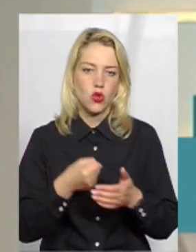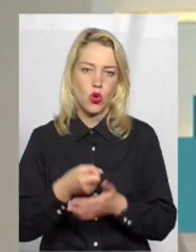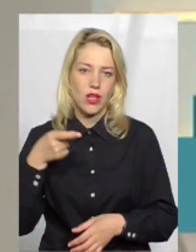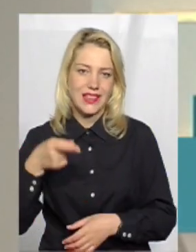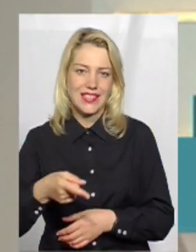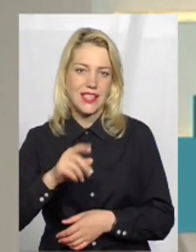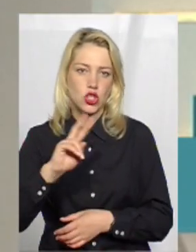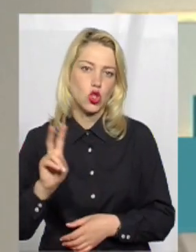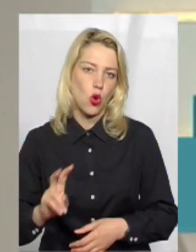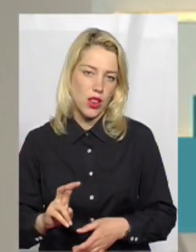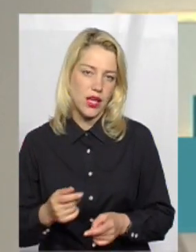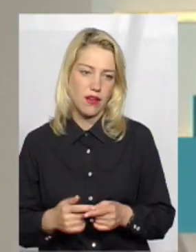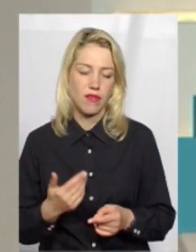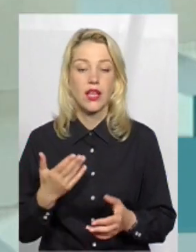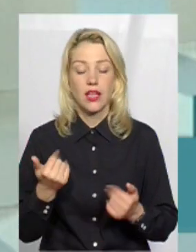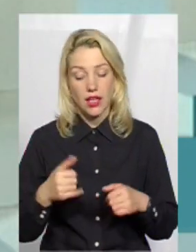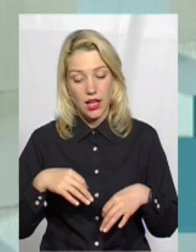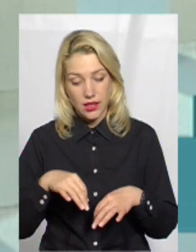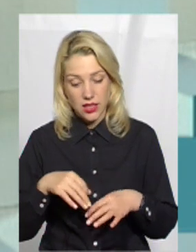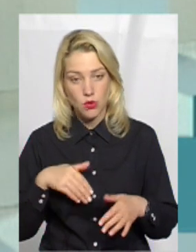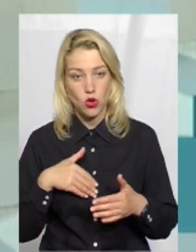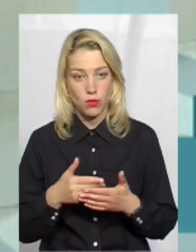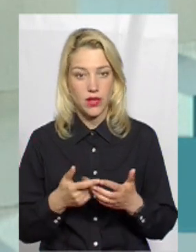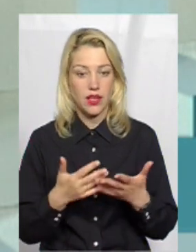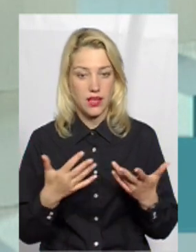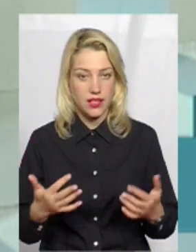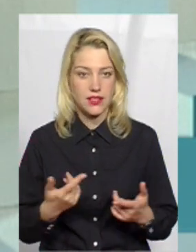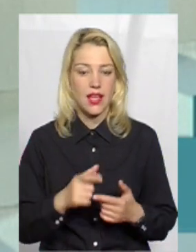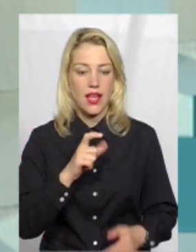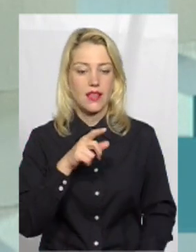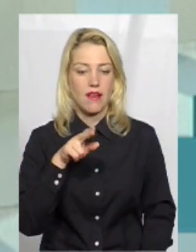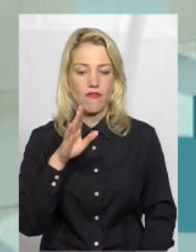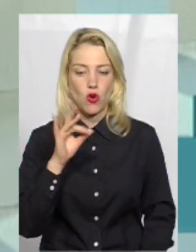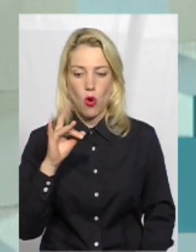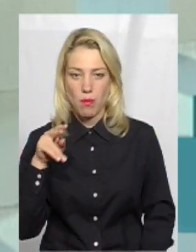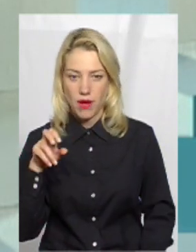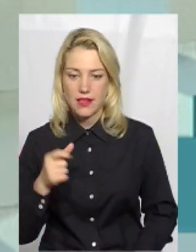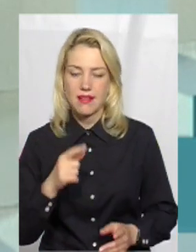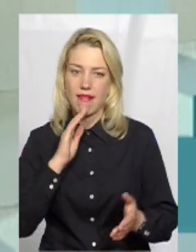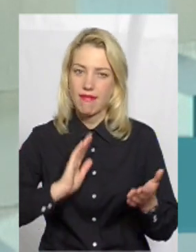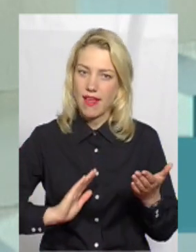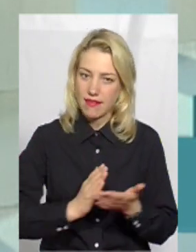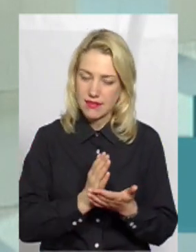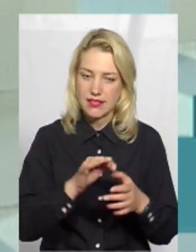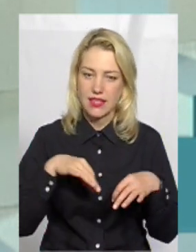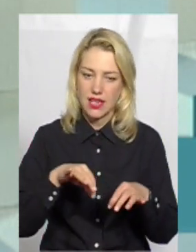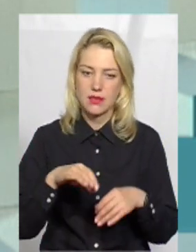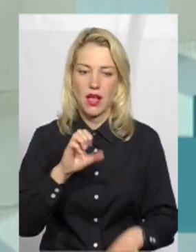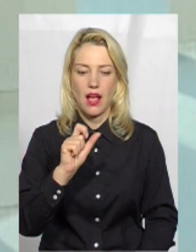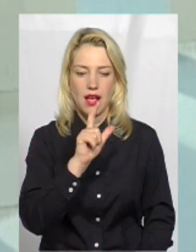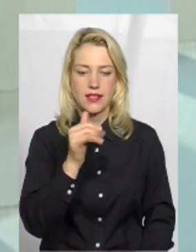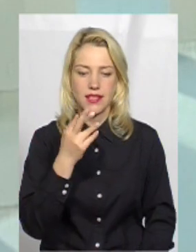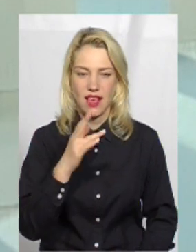Що стосується громадського транспорту, так, він різний. Європа – це якісний транспорт, Азія, великі міста – це також